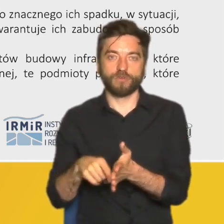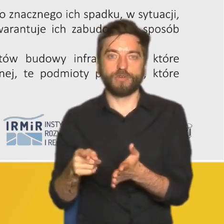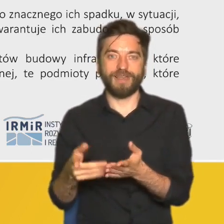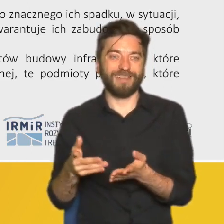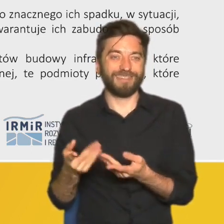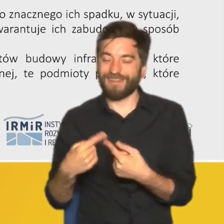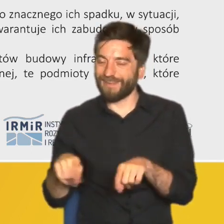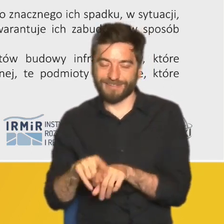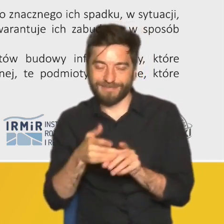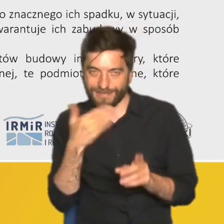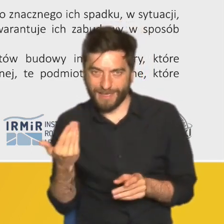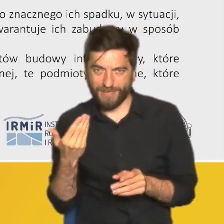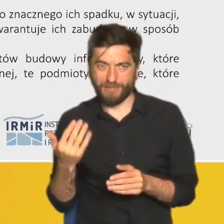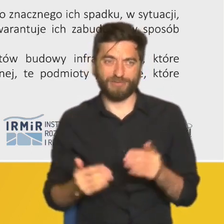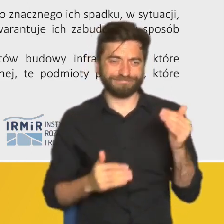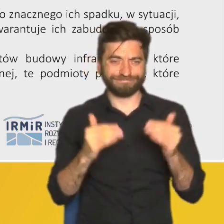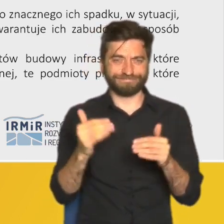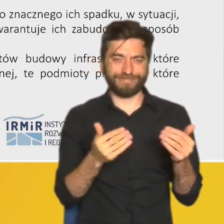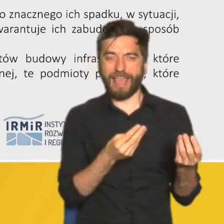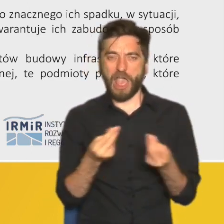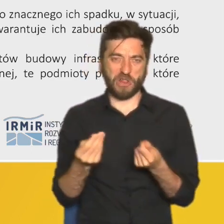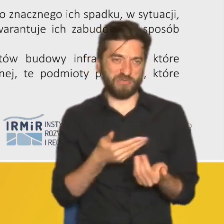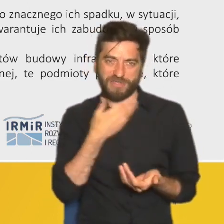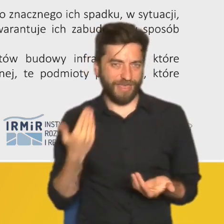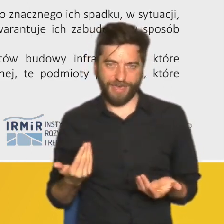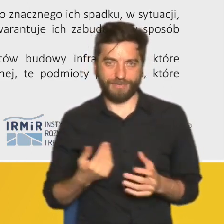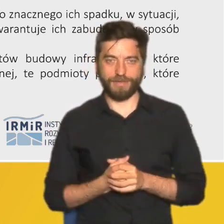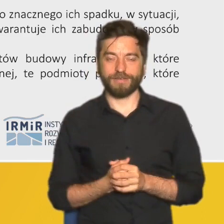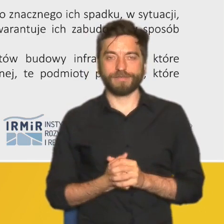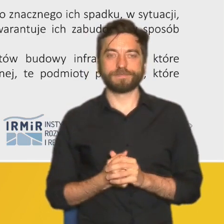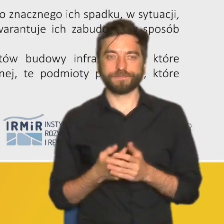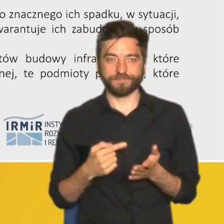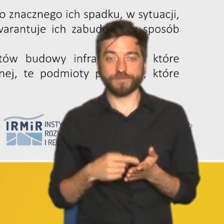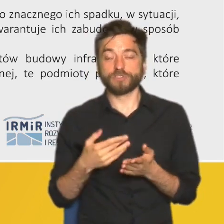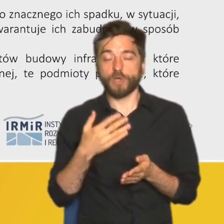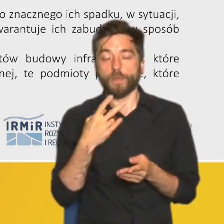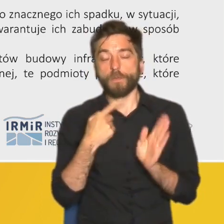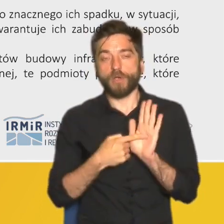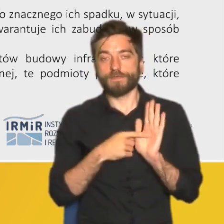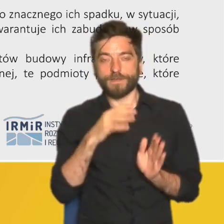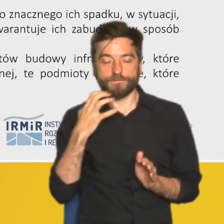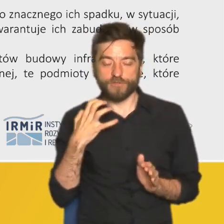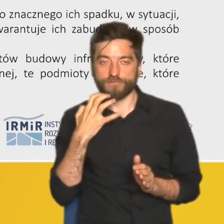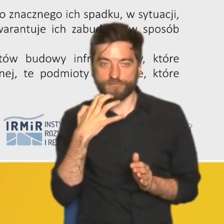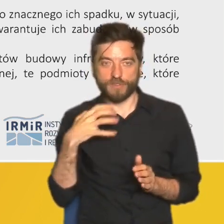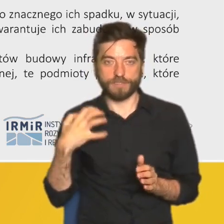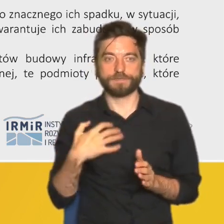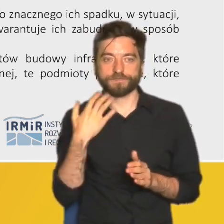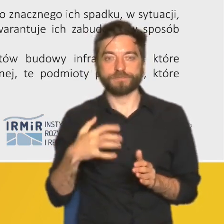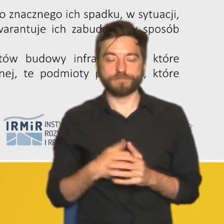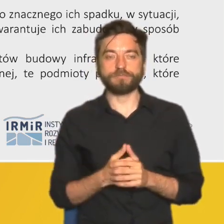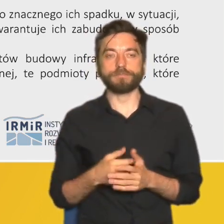zbilansowany od strony ekonomicznej w takim aspekcie jaki starałem się przedstawić a więc w związku z tym zapobiegłoby to